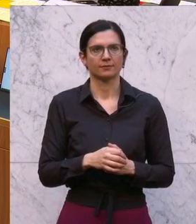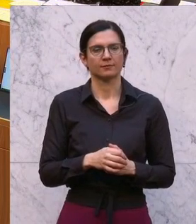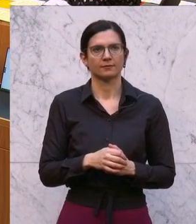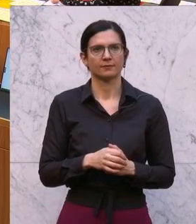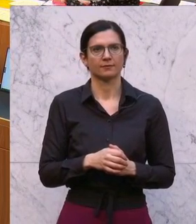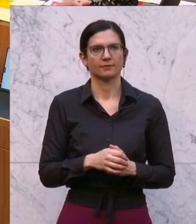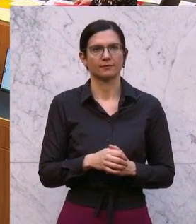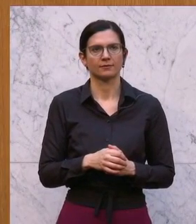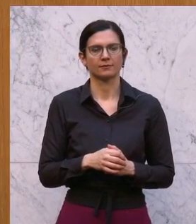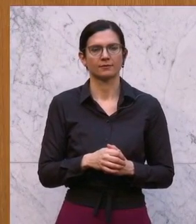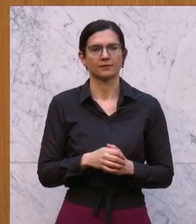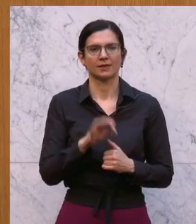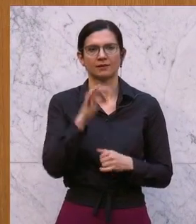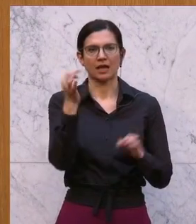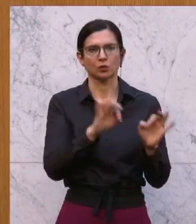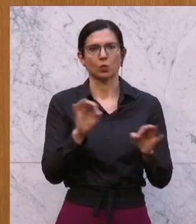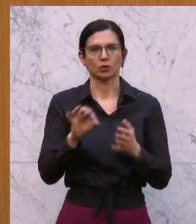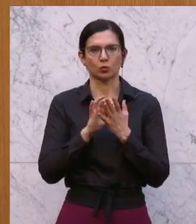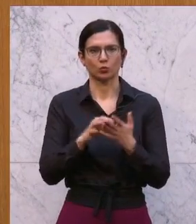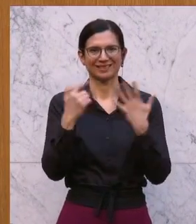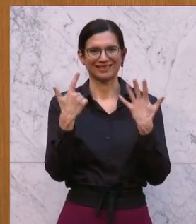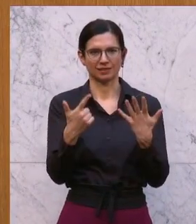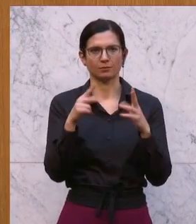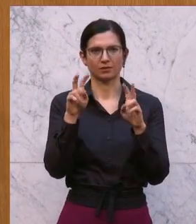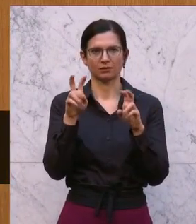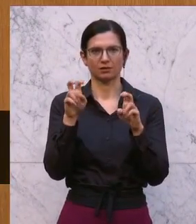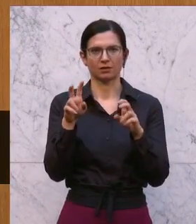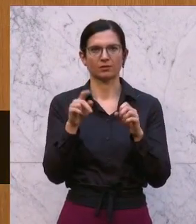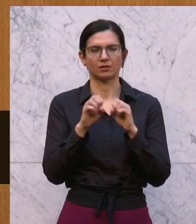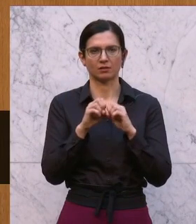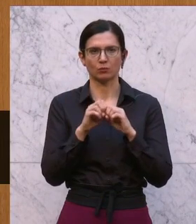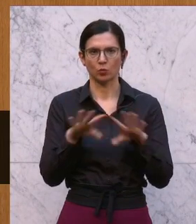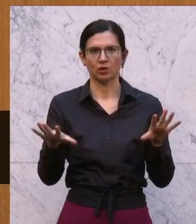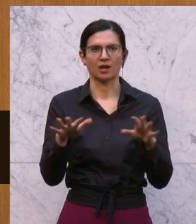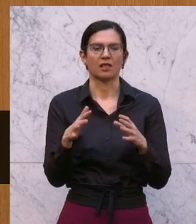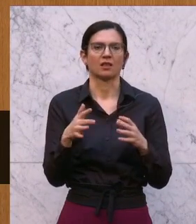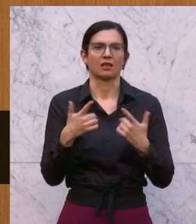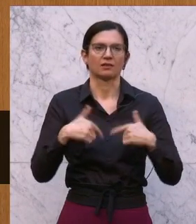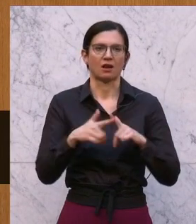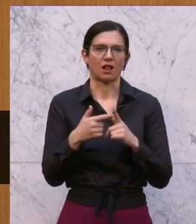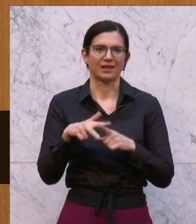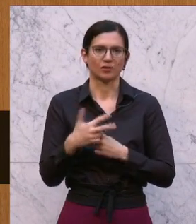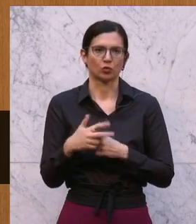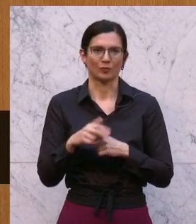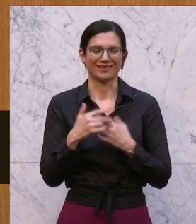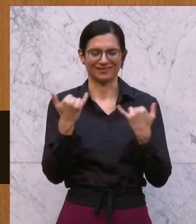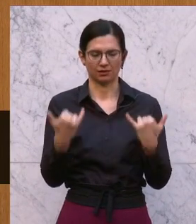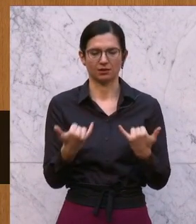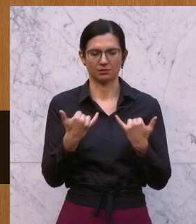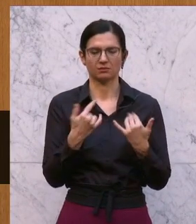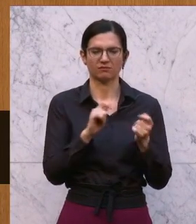Ich beziehe mich auf den Tagesordnungspunkt 7, wo es um das multilaterale Instrument geht. Dabei führen wir